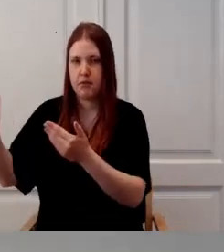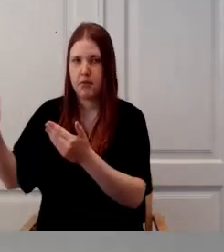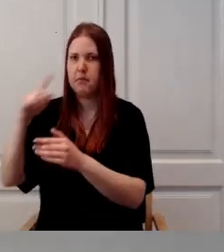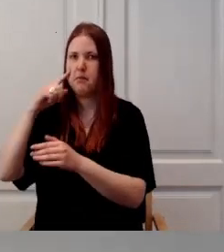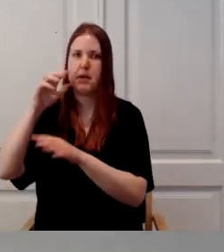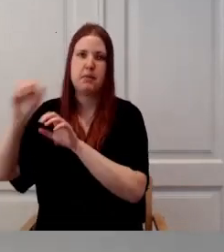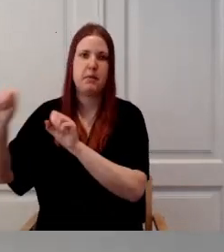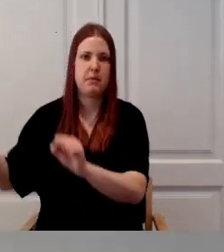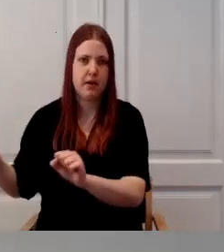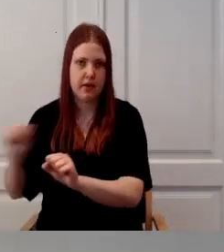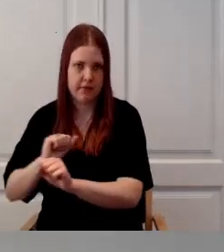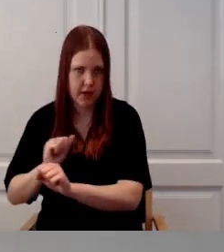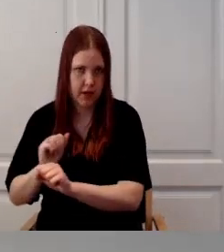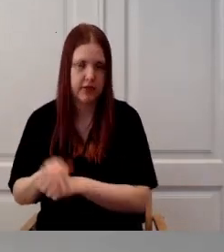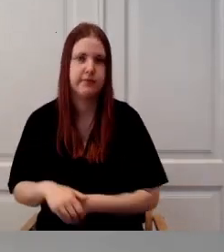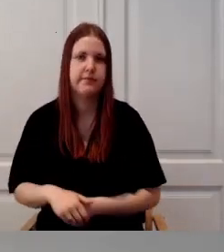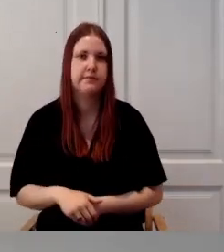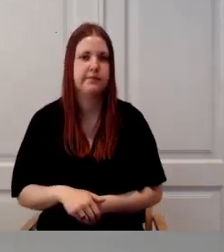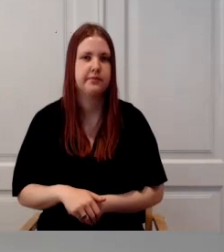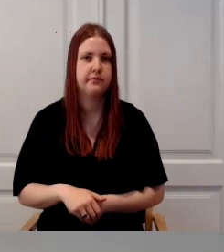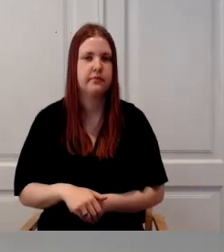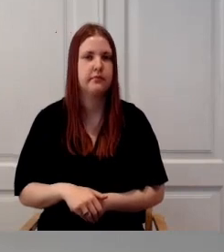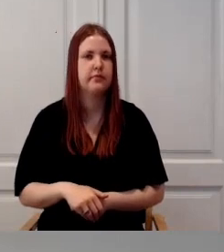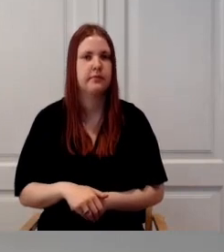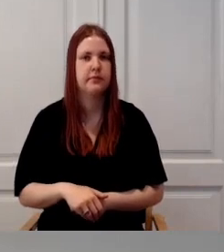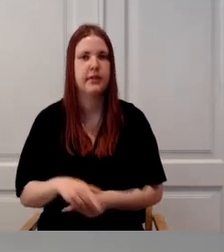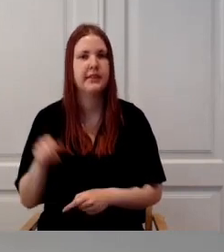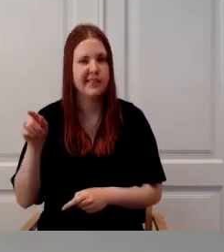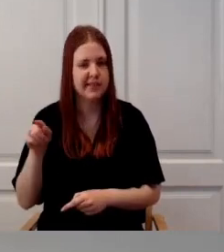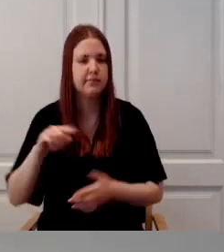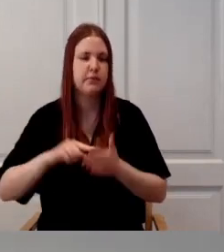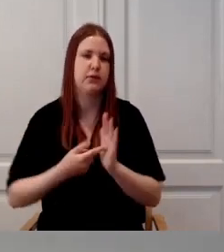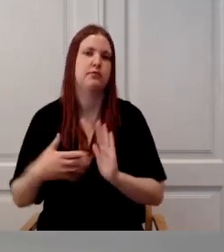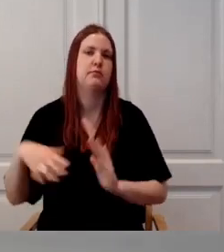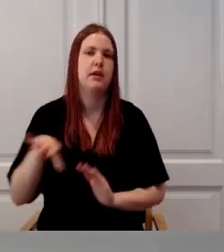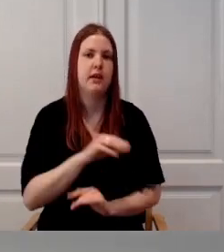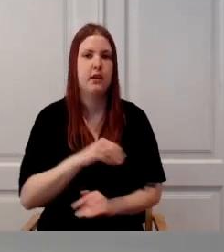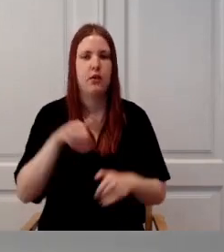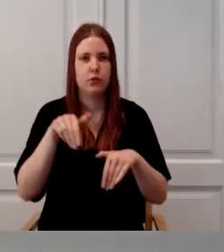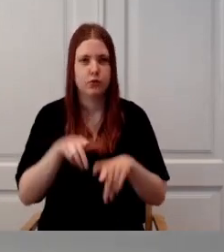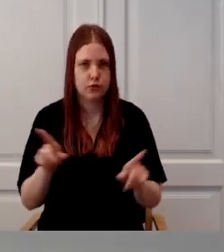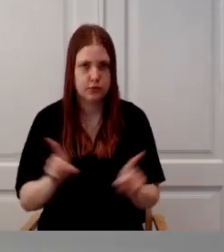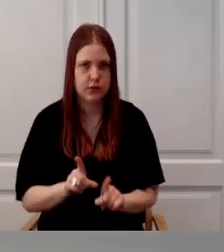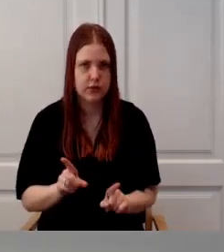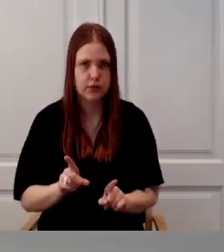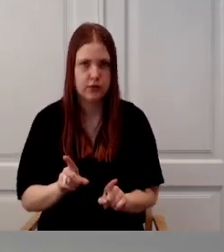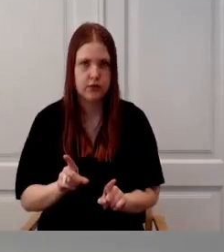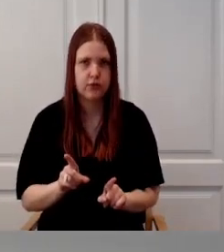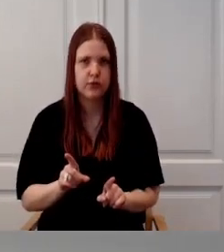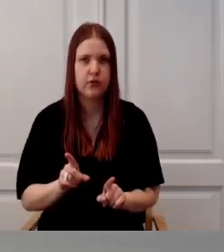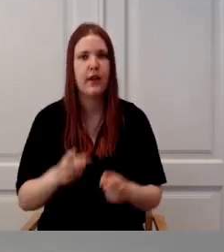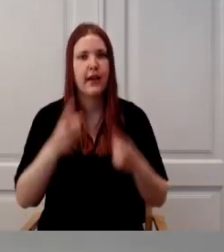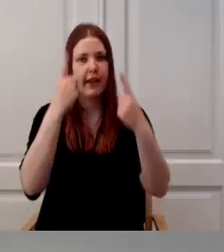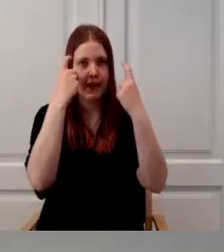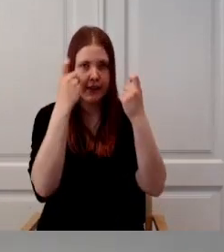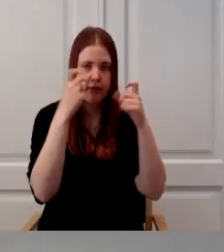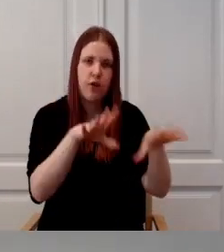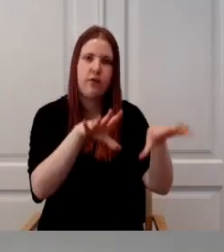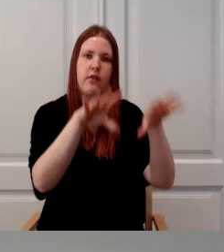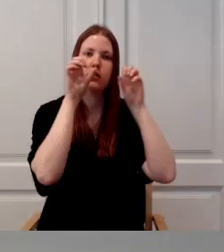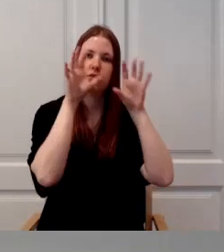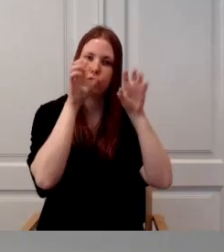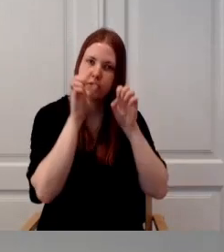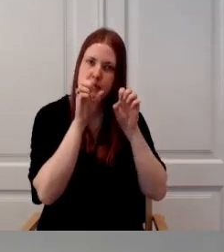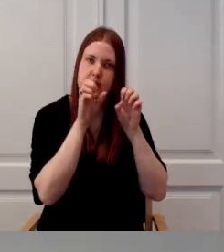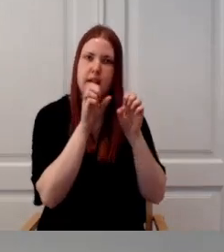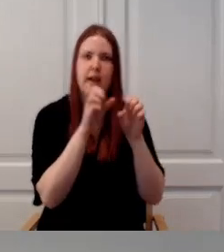lähenemine on selline, et me võtame suhtlemise valdkonnast, teab edastamise vastuvõtmise valdkonnast tööd võime hindamise